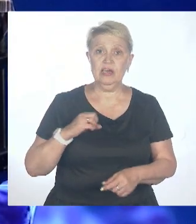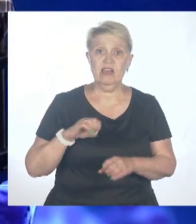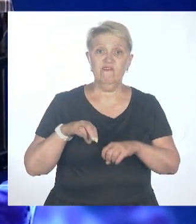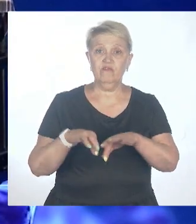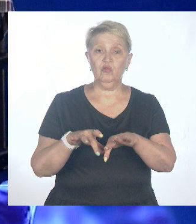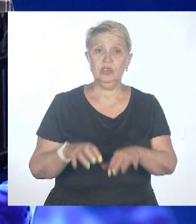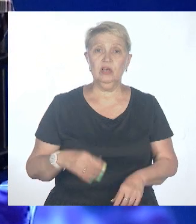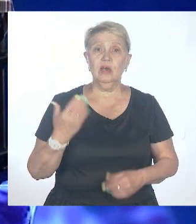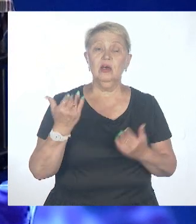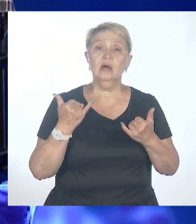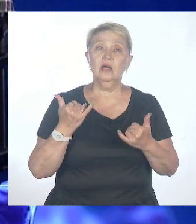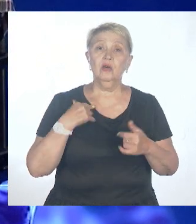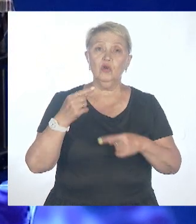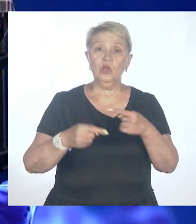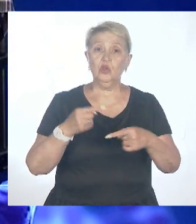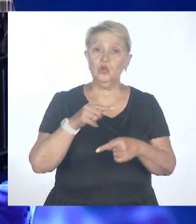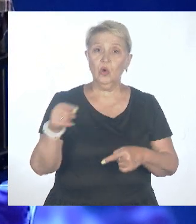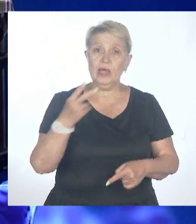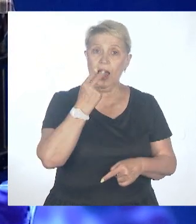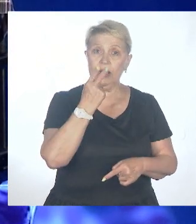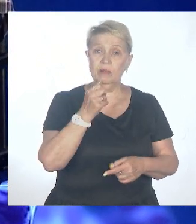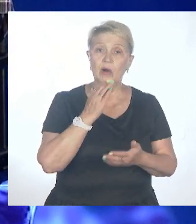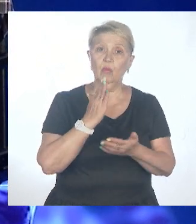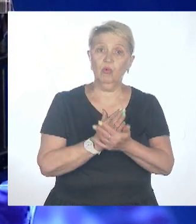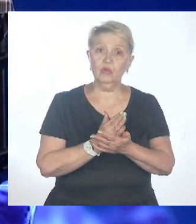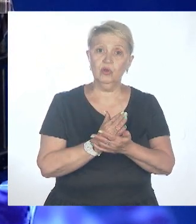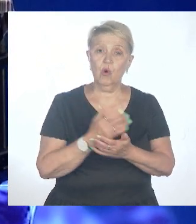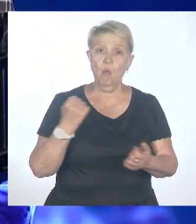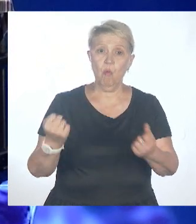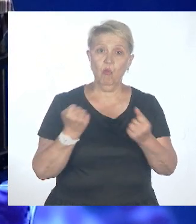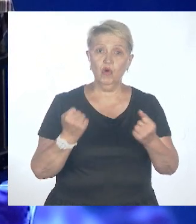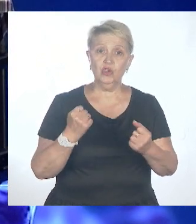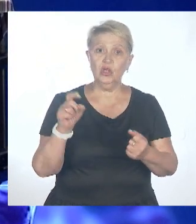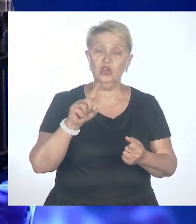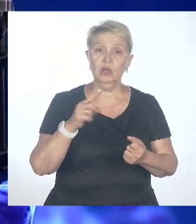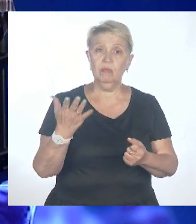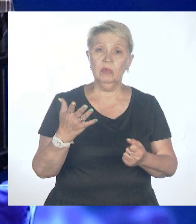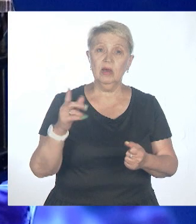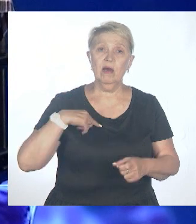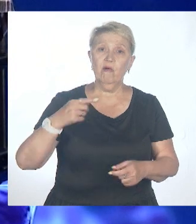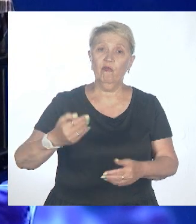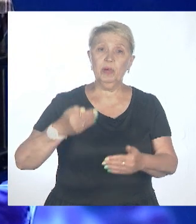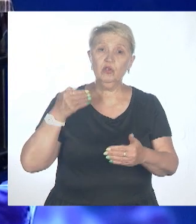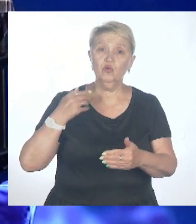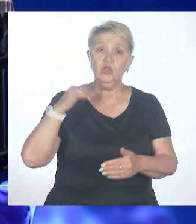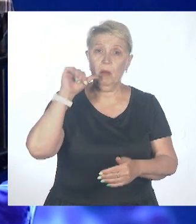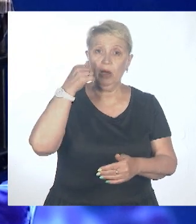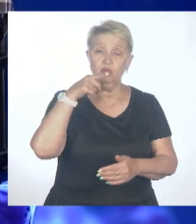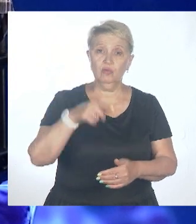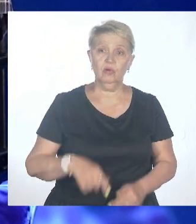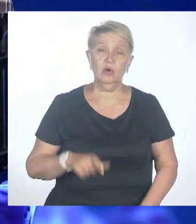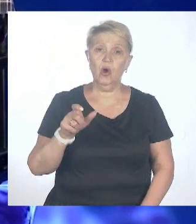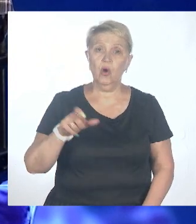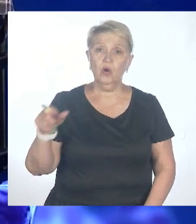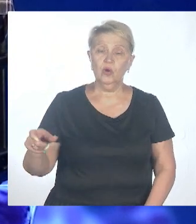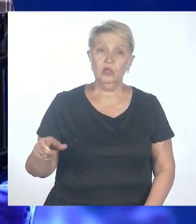гриппа в этом году может быть даже более мощным, чем обычно. Почему? Одну простую причину. Мы же пропустили пару сезонов. И люди в